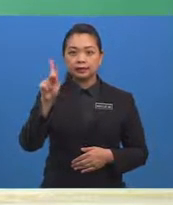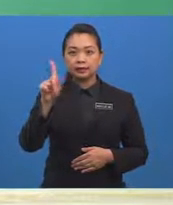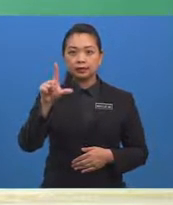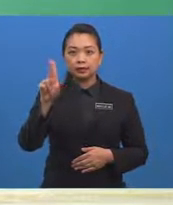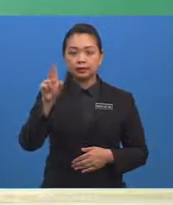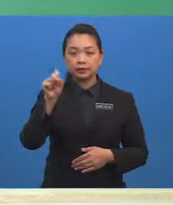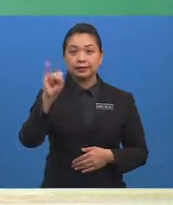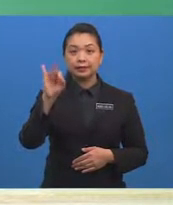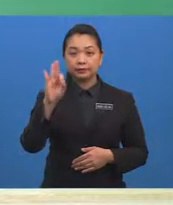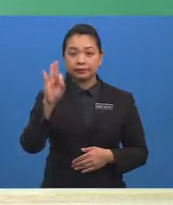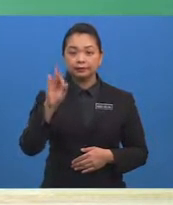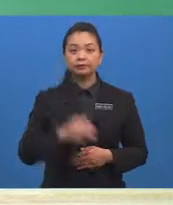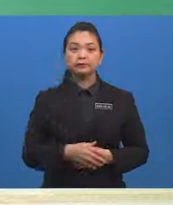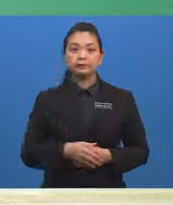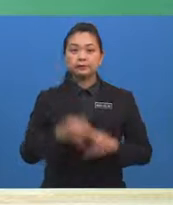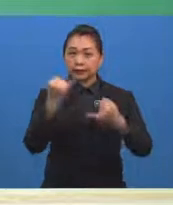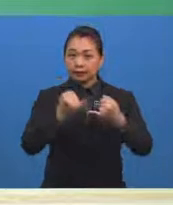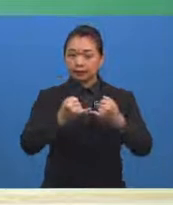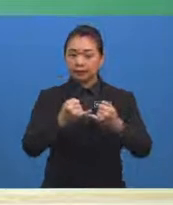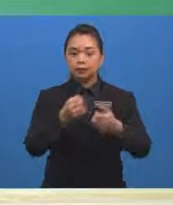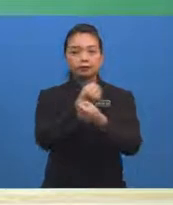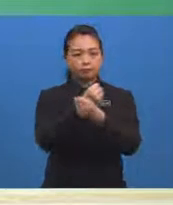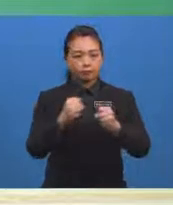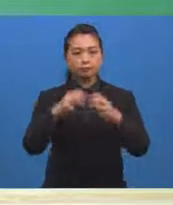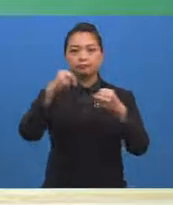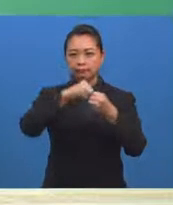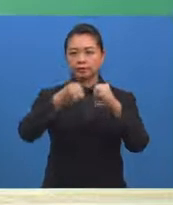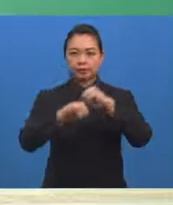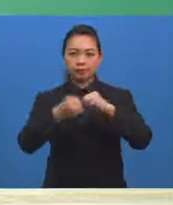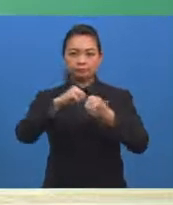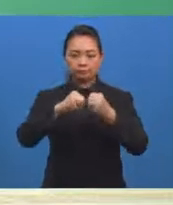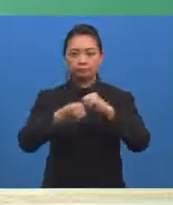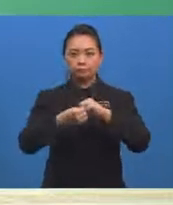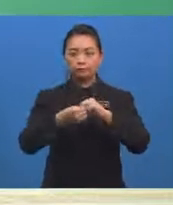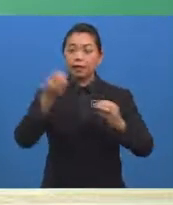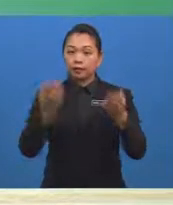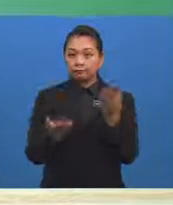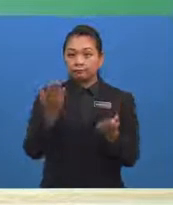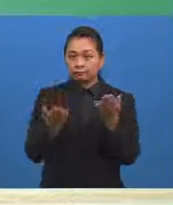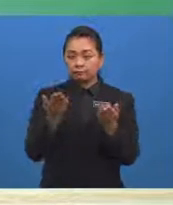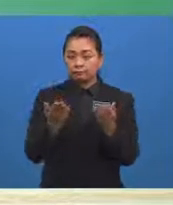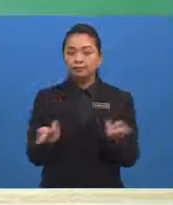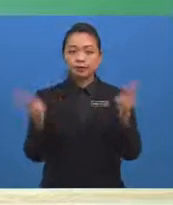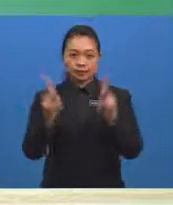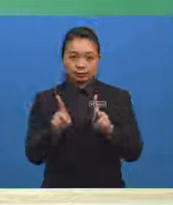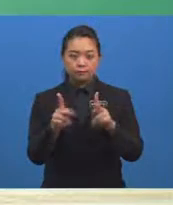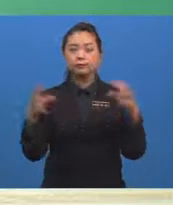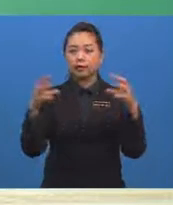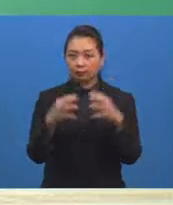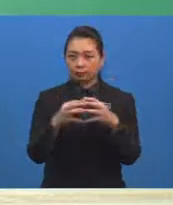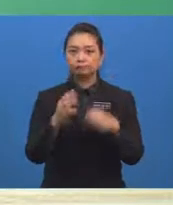ialah menyelesaikan masalah yang melibatkan Kebarang Kalian peristiwa bergabung